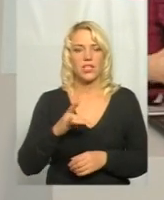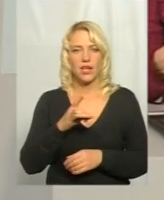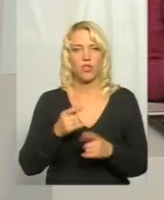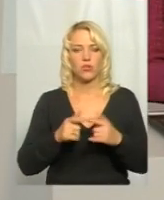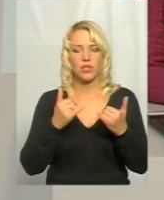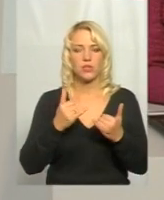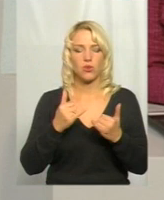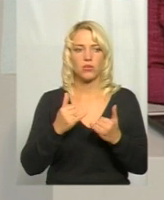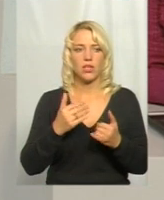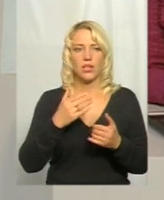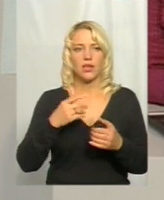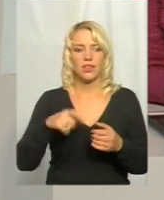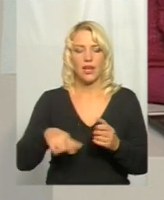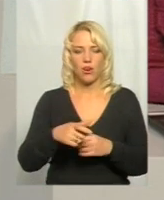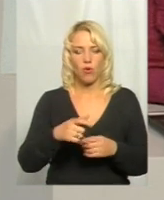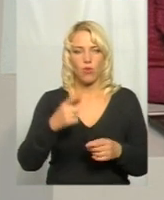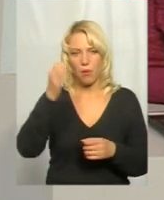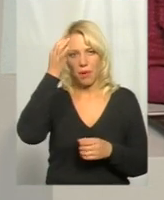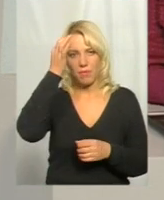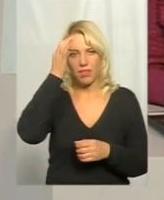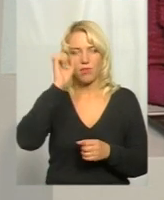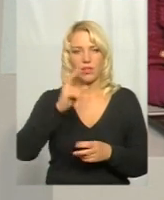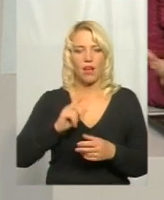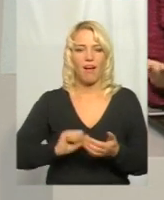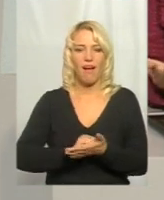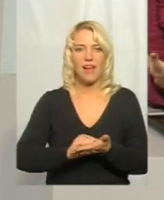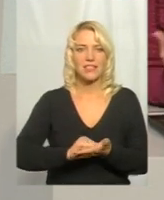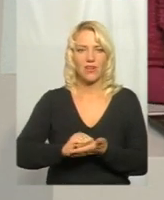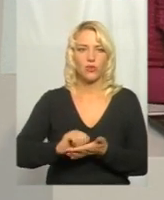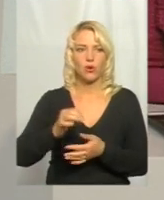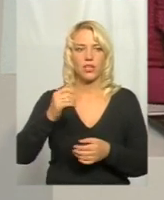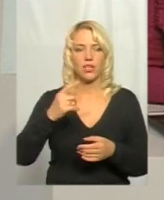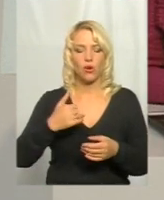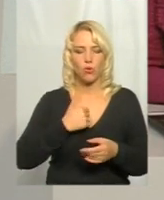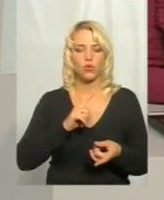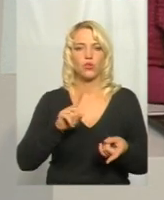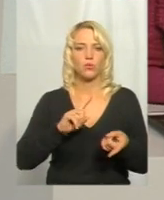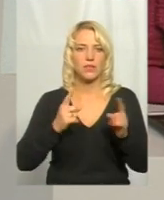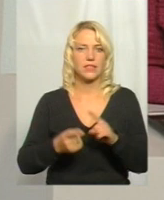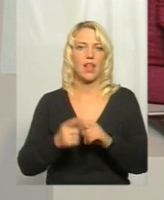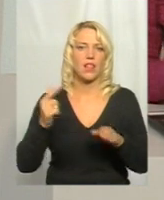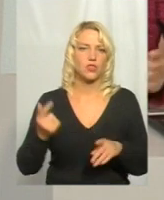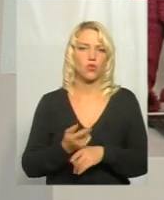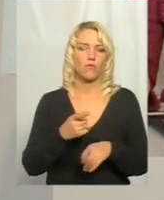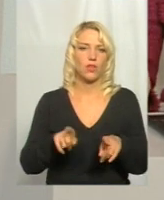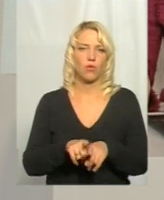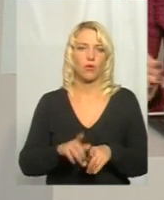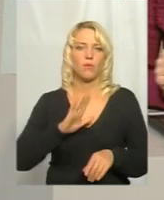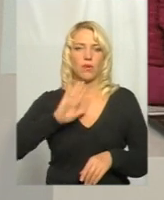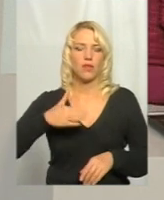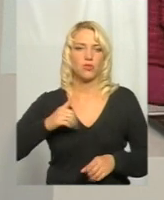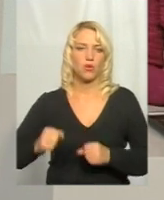теперішню насипну дорогу пам'ятають ще асфальтованою. І хочуть, щоб такою вона стала знову. Там побував мій колега Михайло Жила.